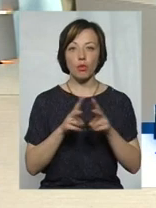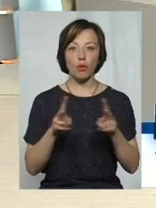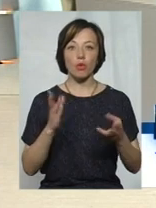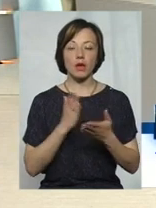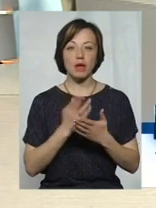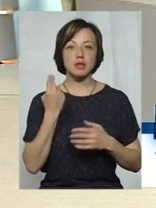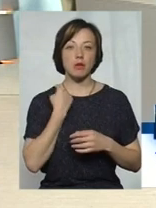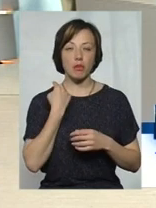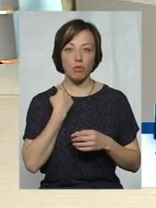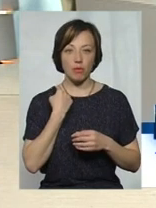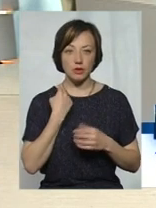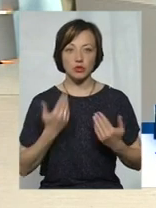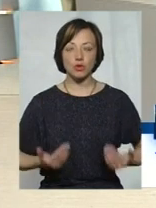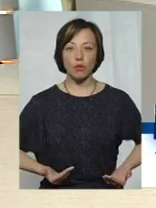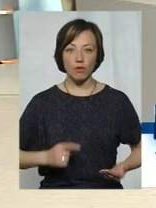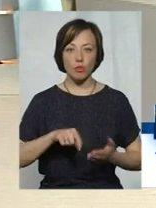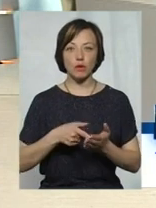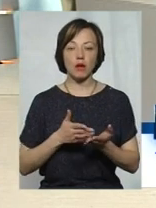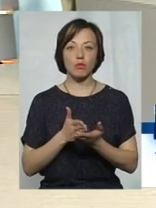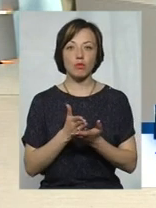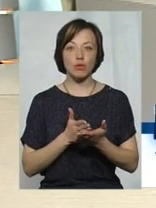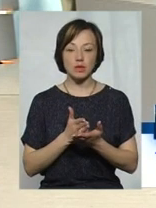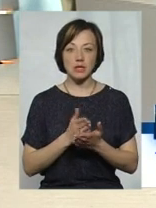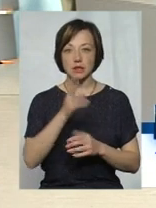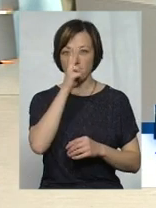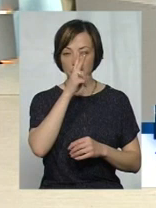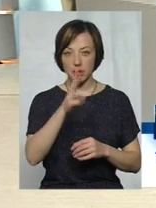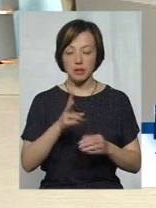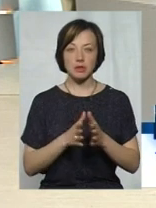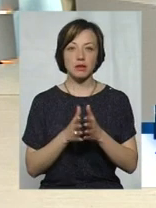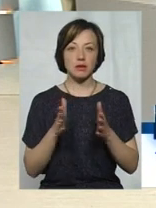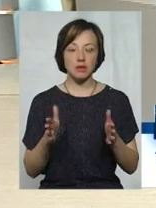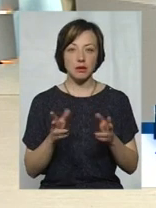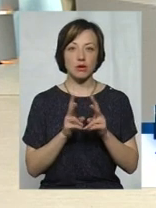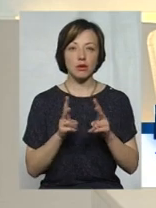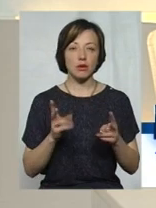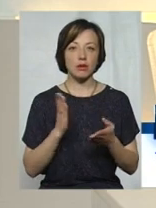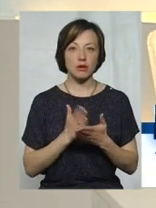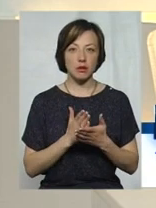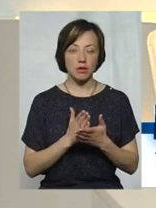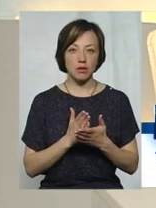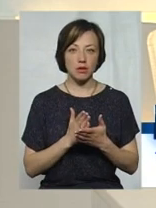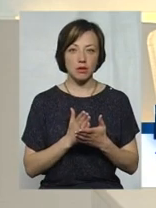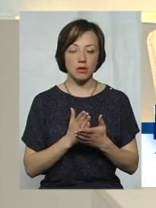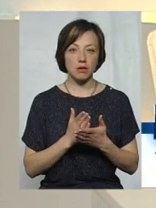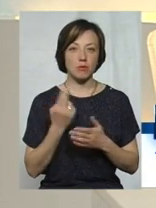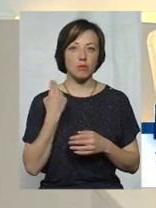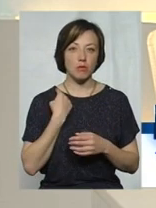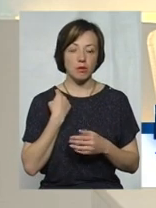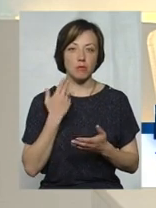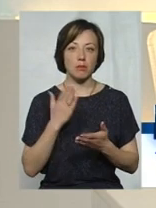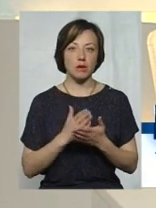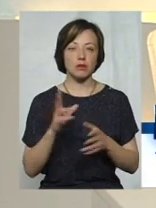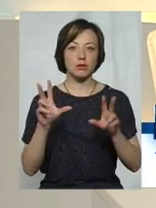кого є заболгованість за житлово-комунальні послуги за 2 місяці і більше. Ті, хто мають борг за комунальні послуги, матимуть